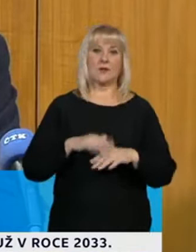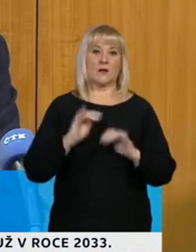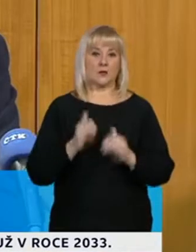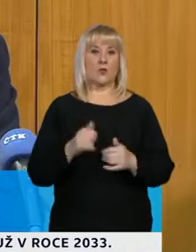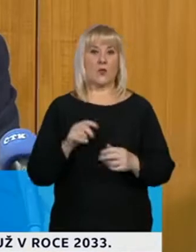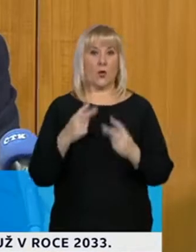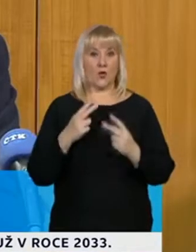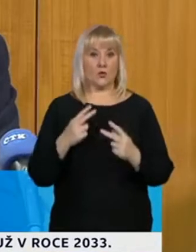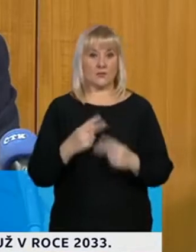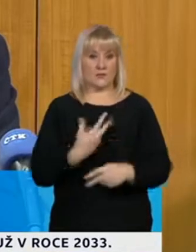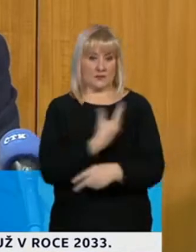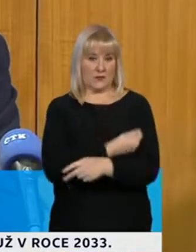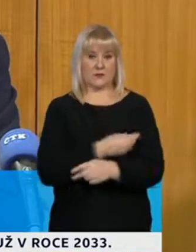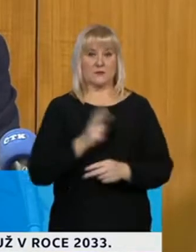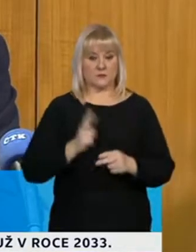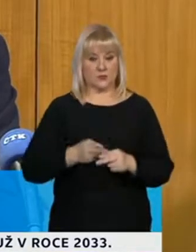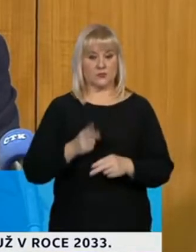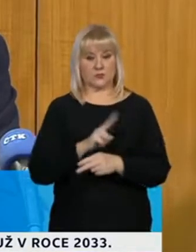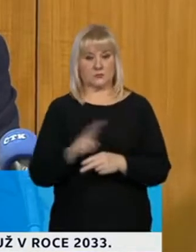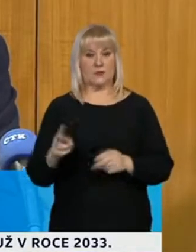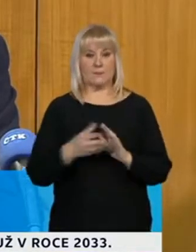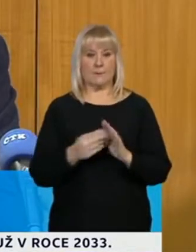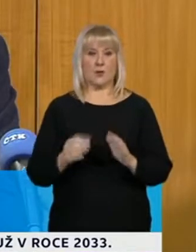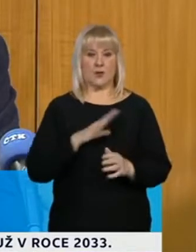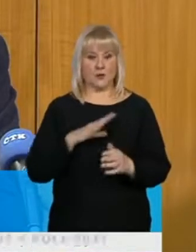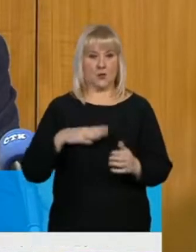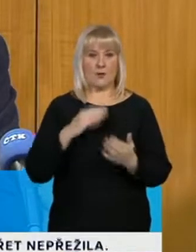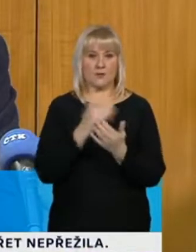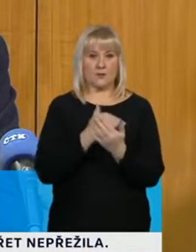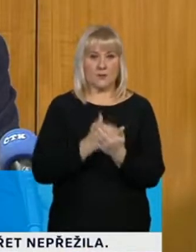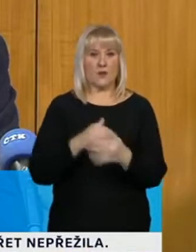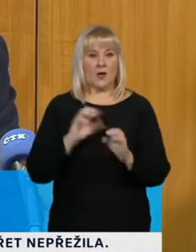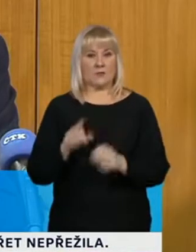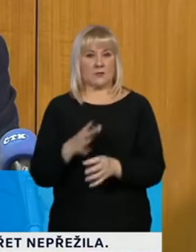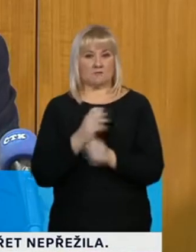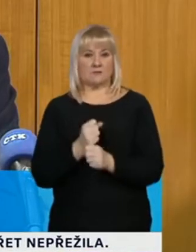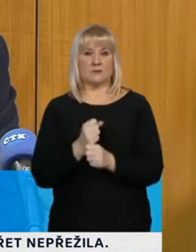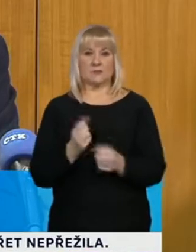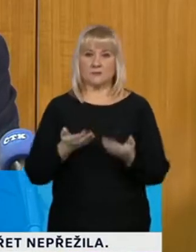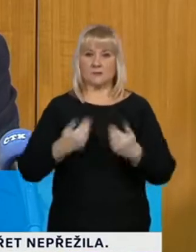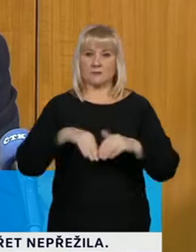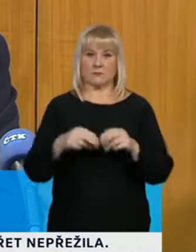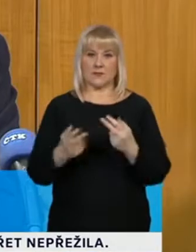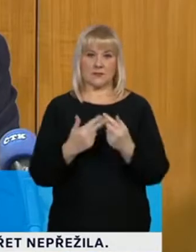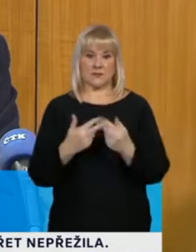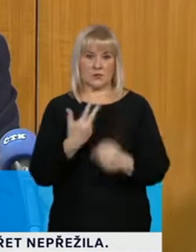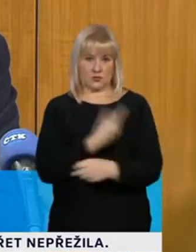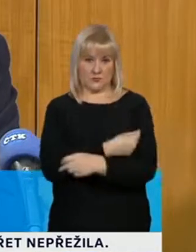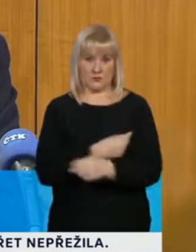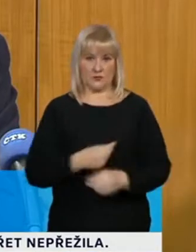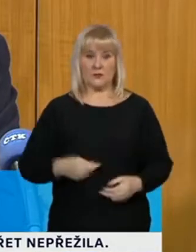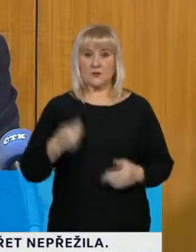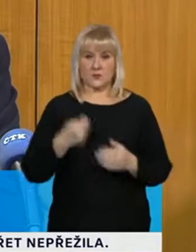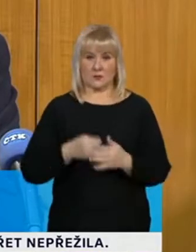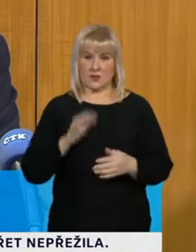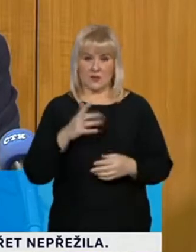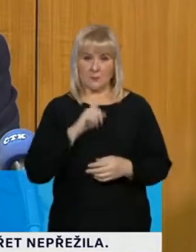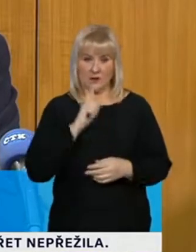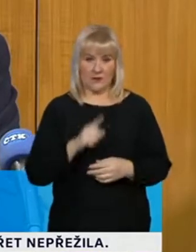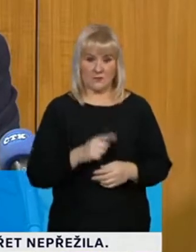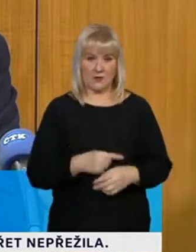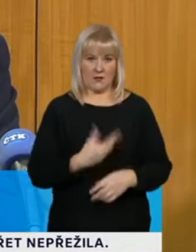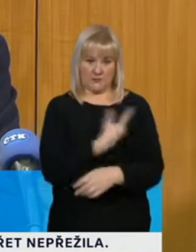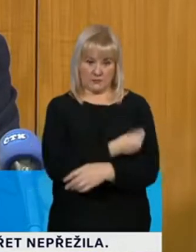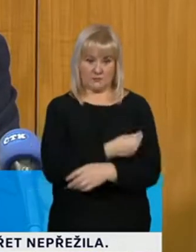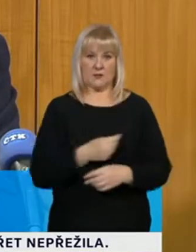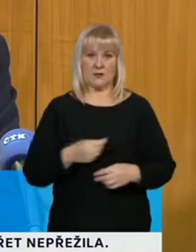hodnocení vakcín dokončí podle obvyklých standardů pro zajištění kvality, bezpečnosti a účinnosti. Není tedy pravda, že by na tuto vakcínu